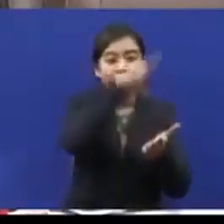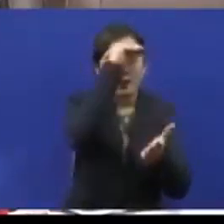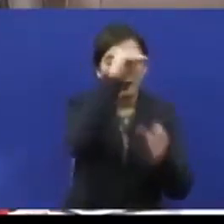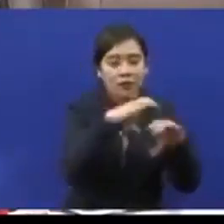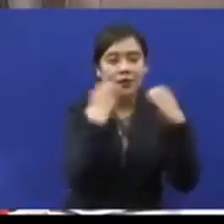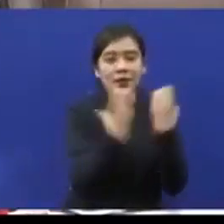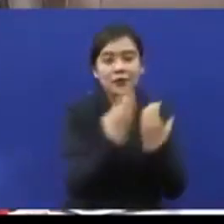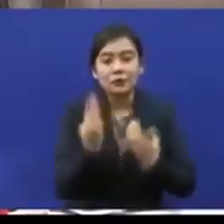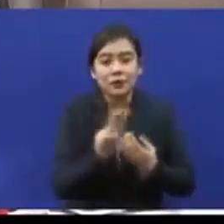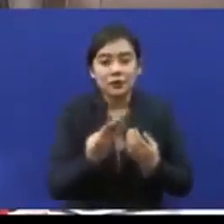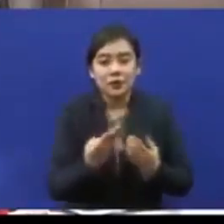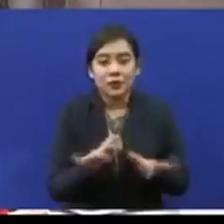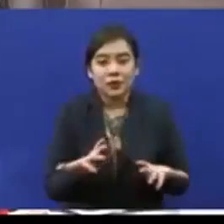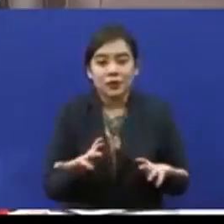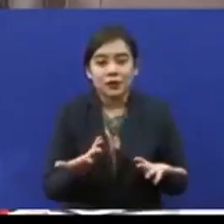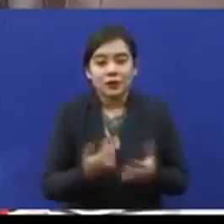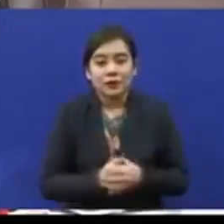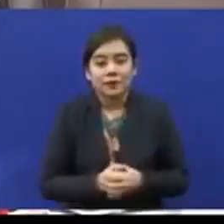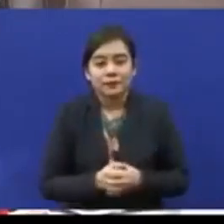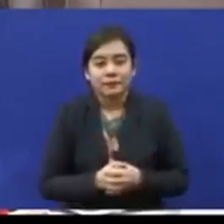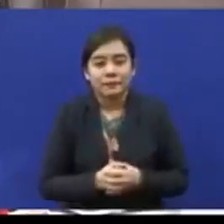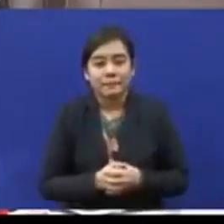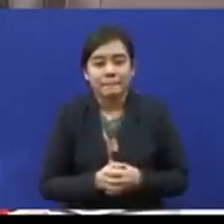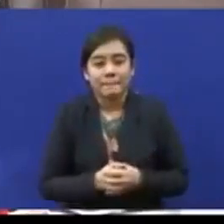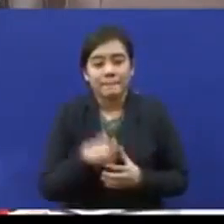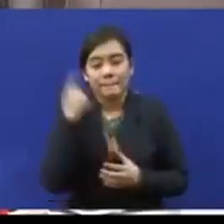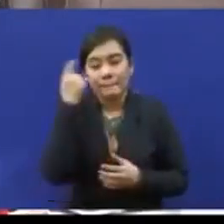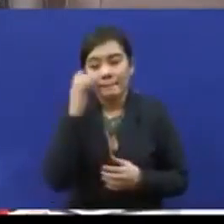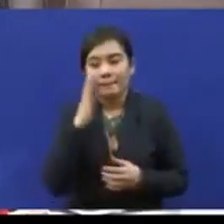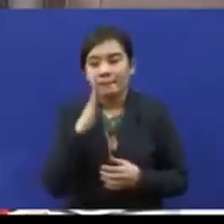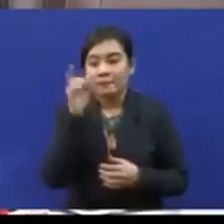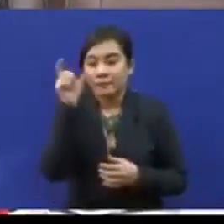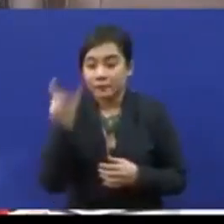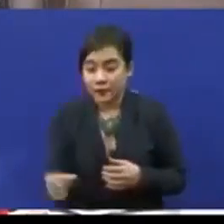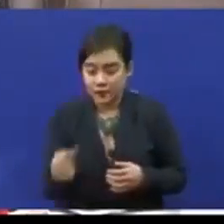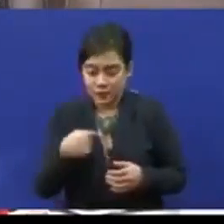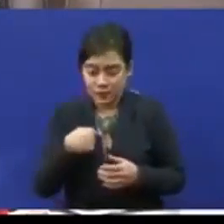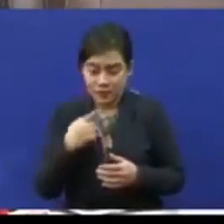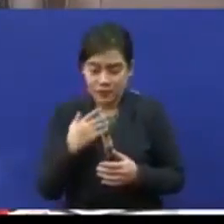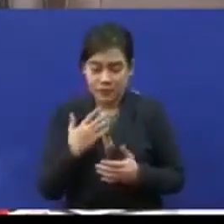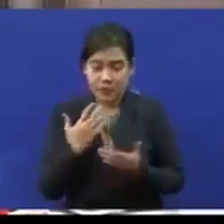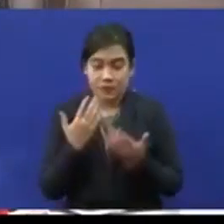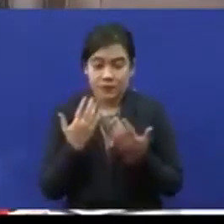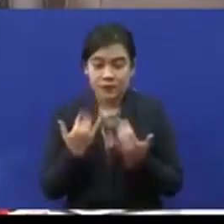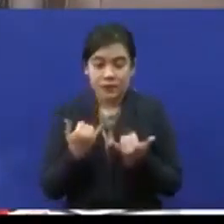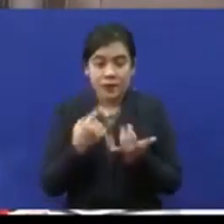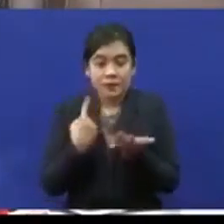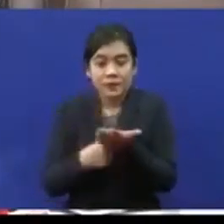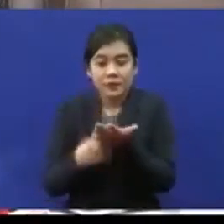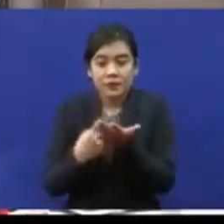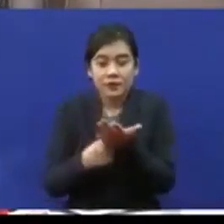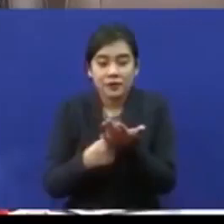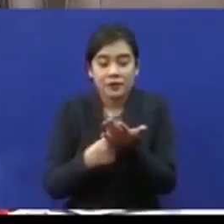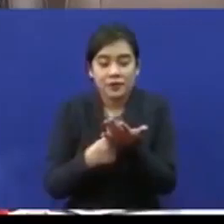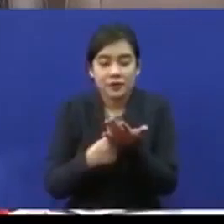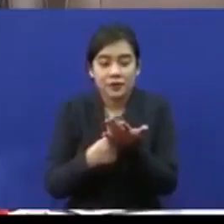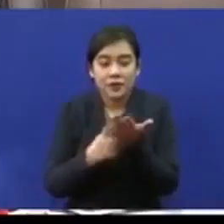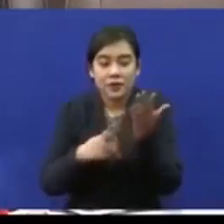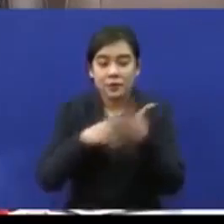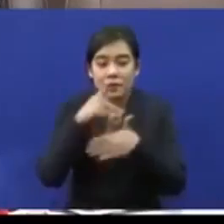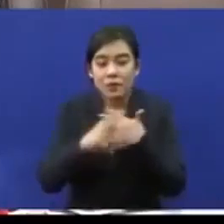tanpa de-teacher. Tuan Speaker seterusnya saya ingin membincangkan dari aspek program intervensi awal.